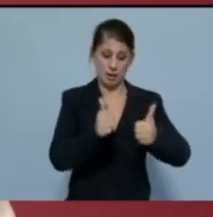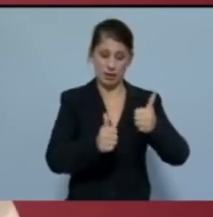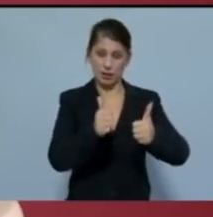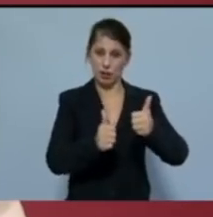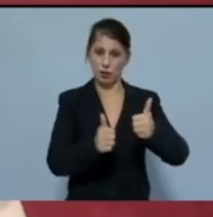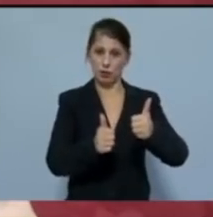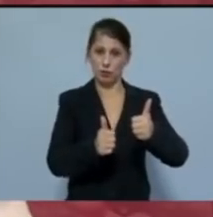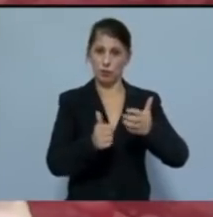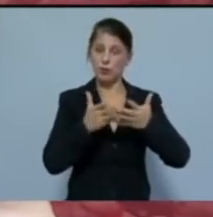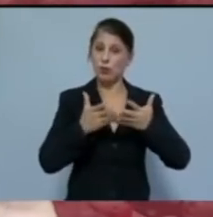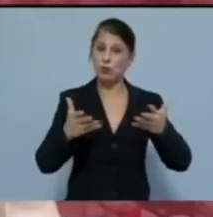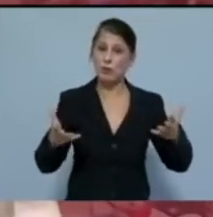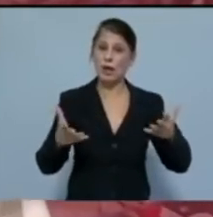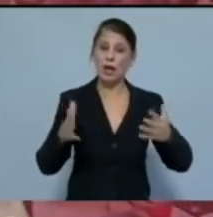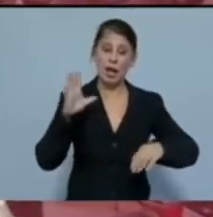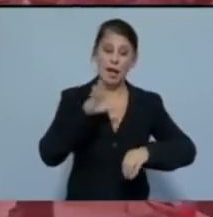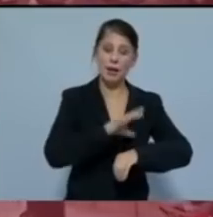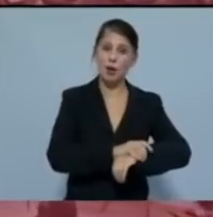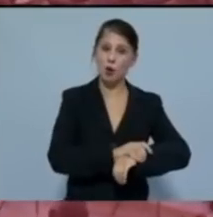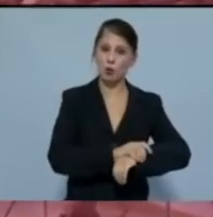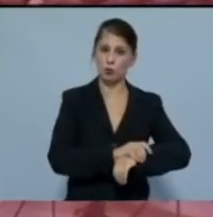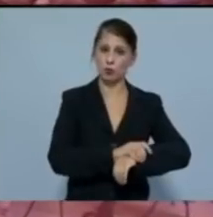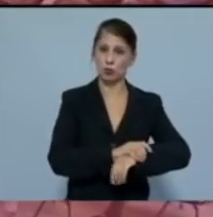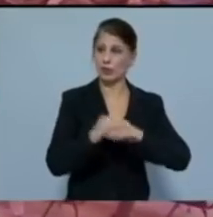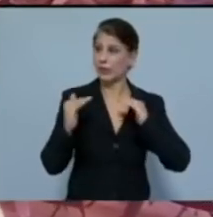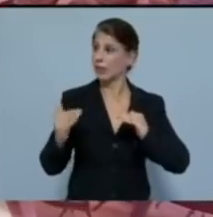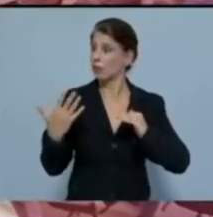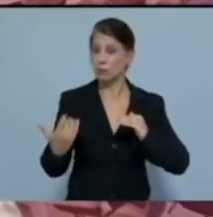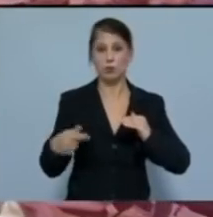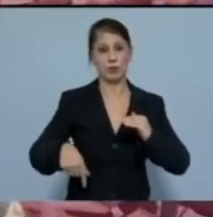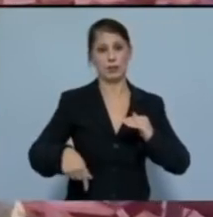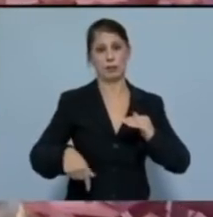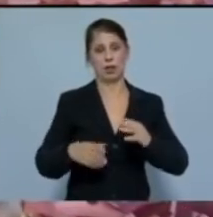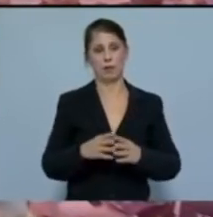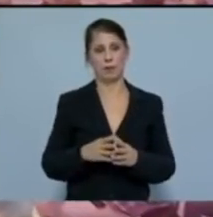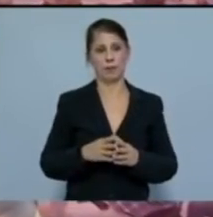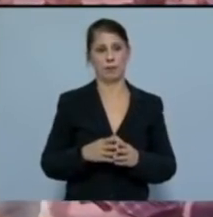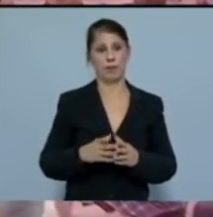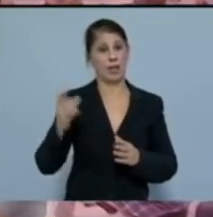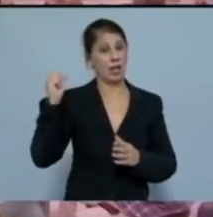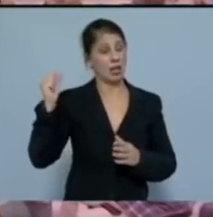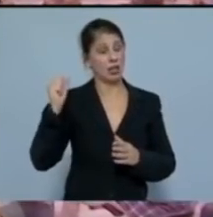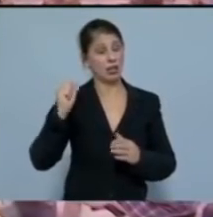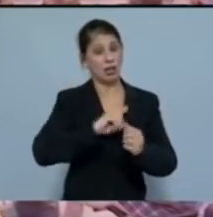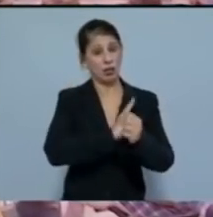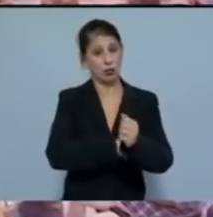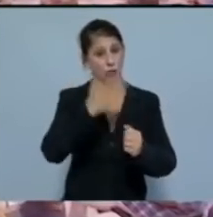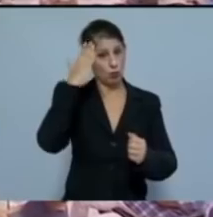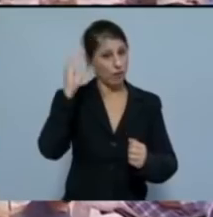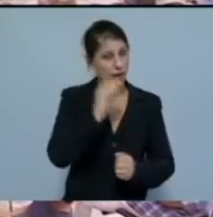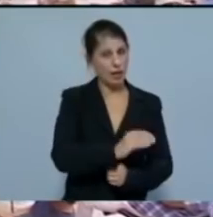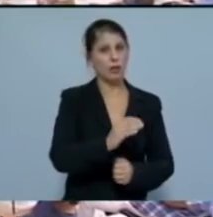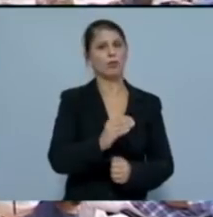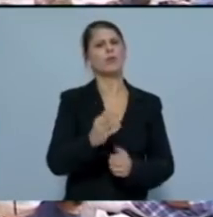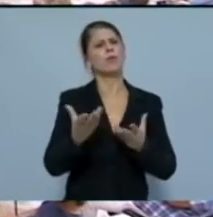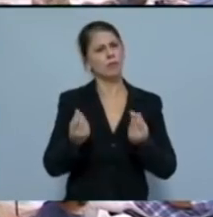με τους μεγάλους ενόχους για την κατάσταση που βρισκόμαστε σήμερα. Την εξουσία του κεφαλαίου και τους διάφορους